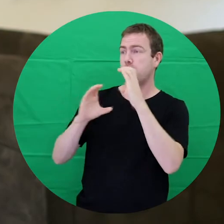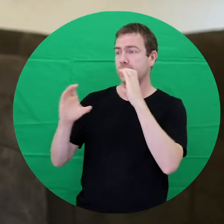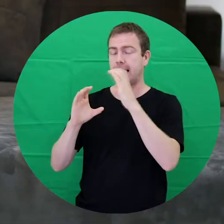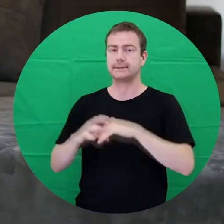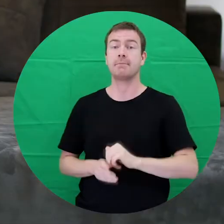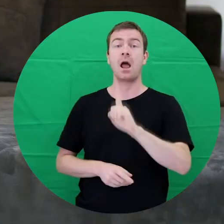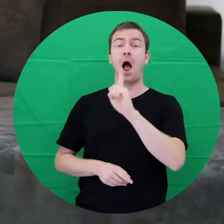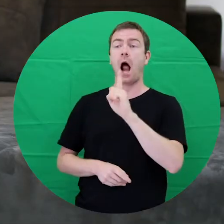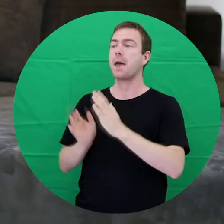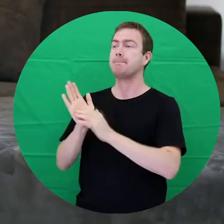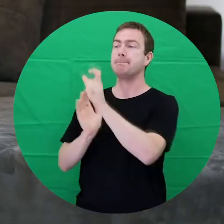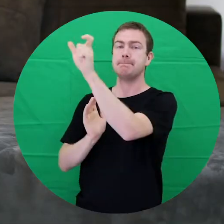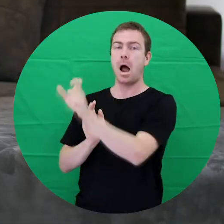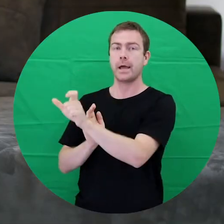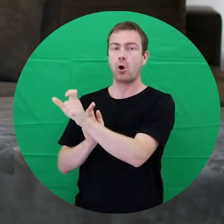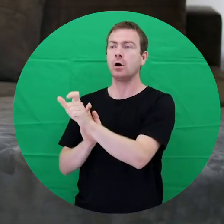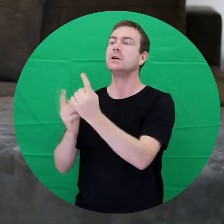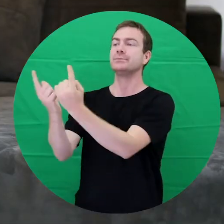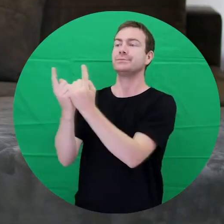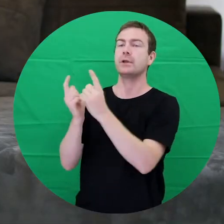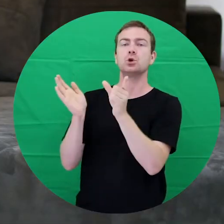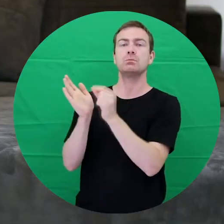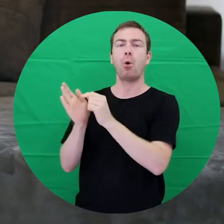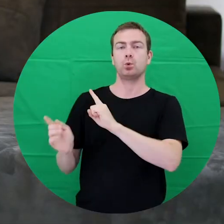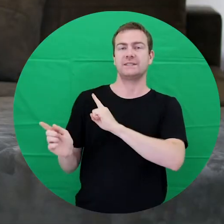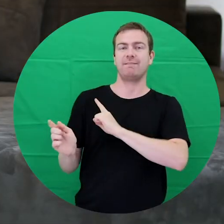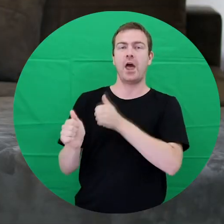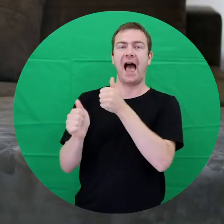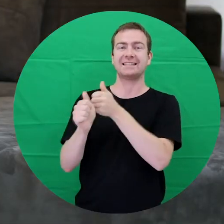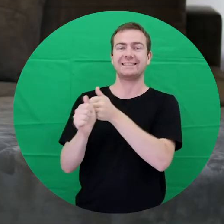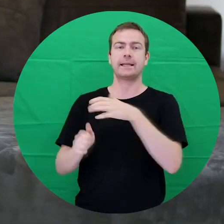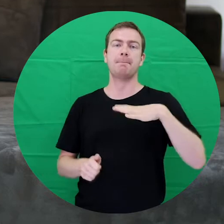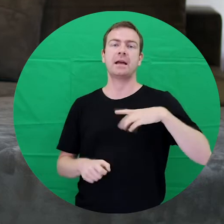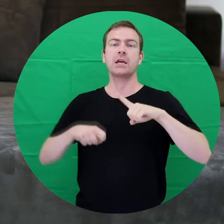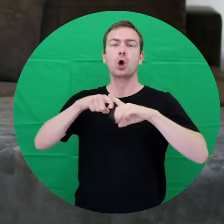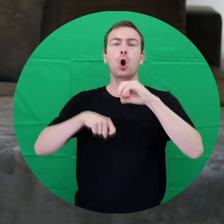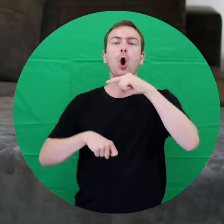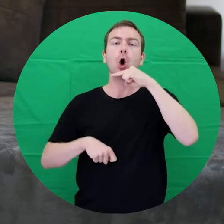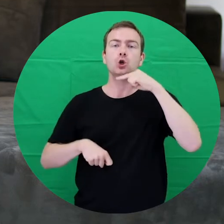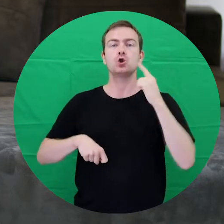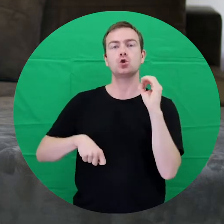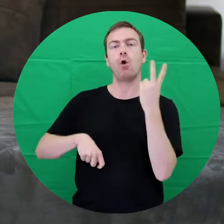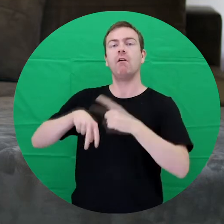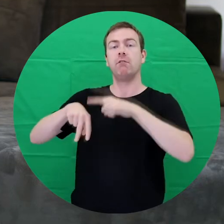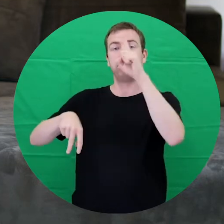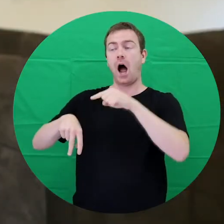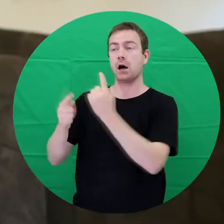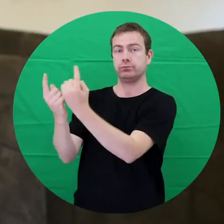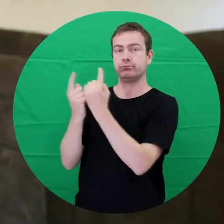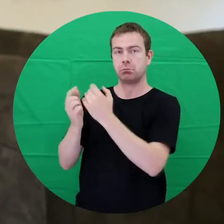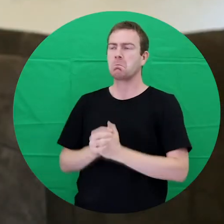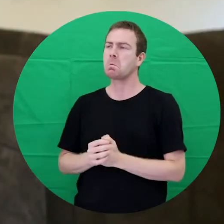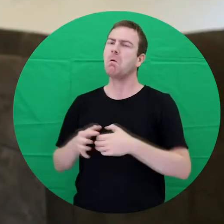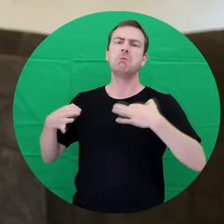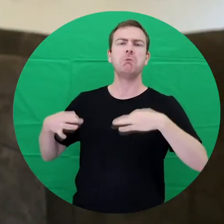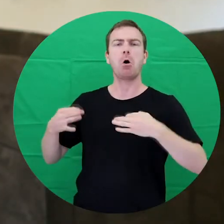komunikovať, ale prišiel aj s vlastnou asistentkou, Andrejkou Kozovou, ktorá akože ho doprevádzala a bolo to